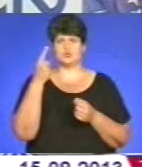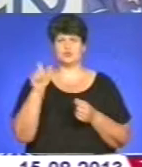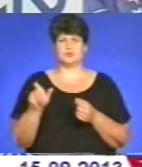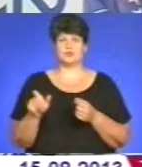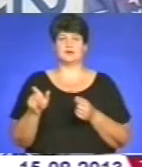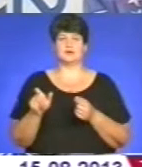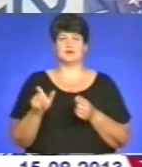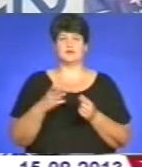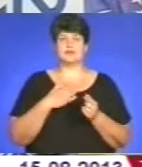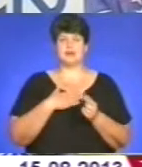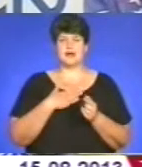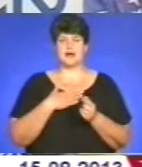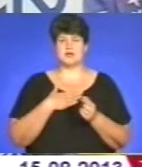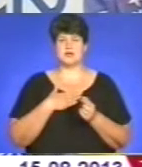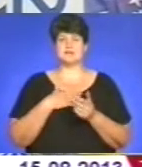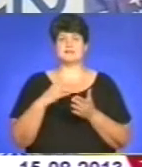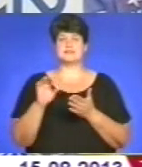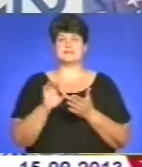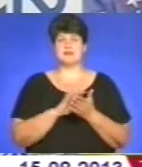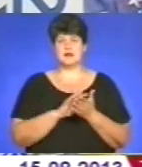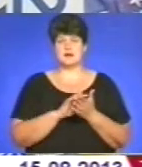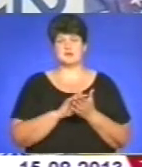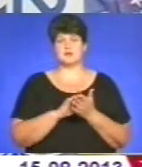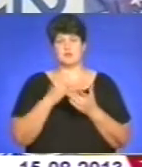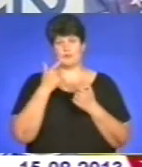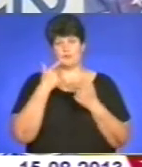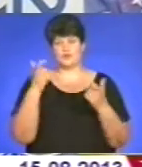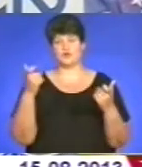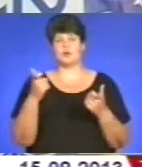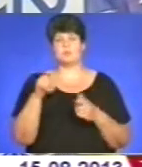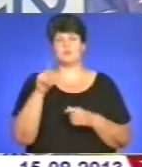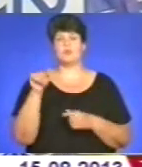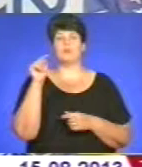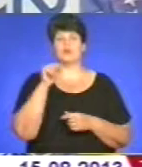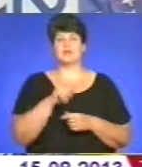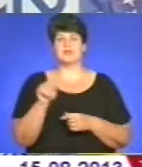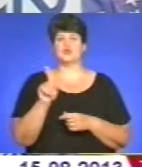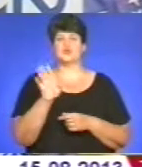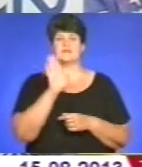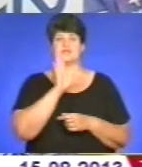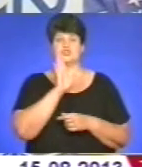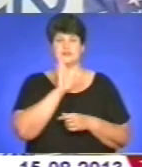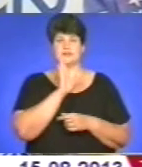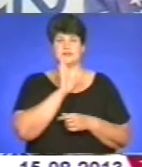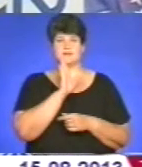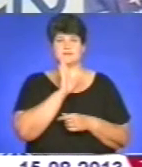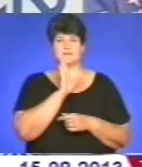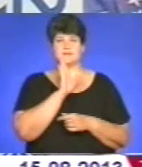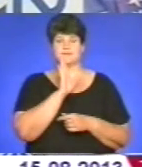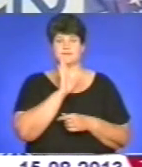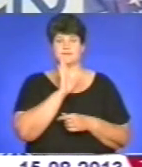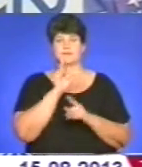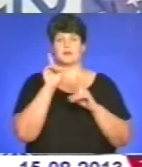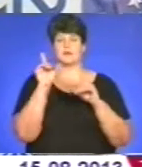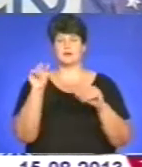Наш, зразу ж, тільки він повідомив про те, що дівчата перетнули